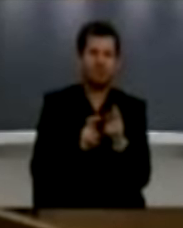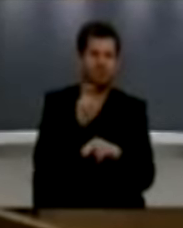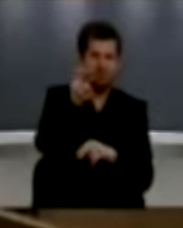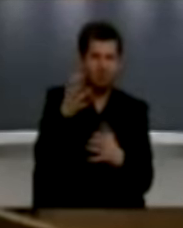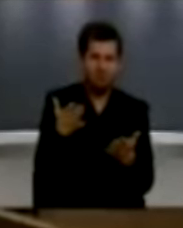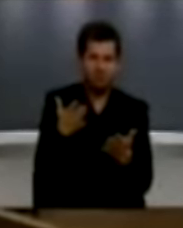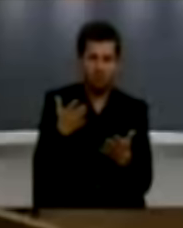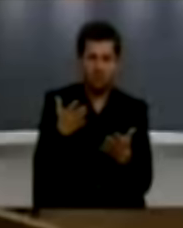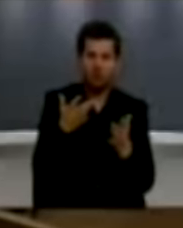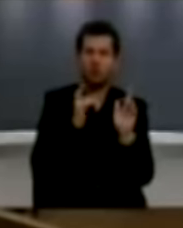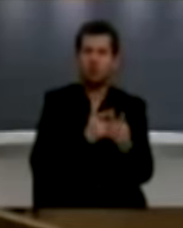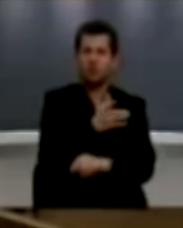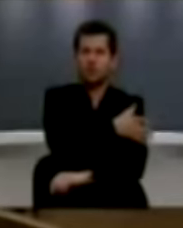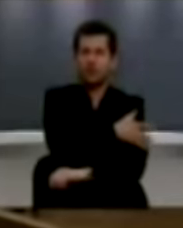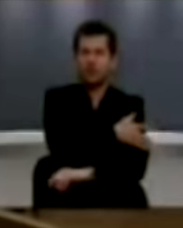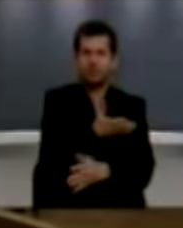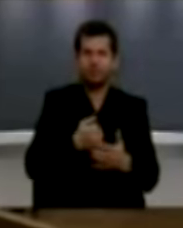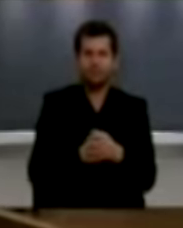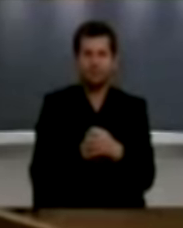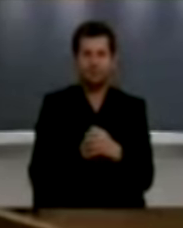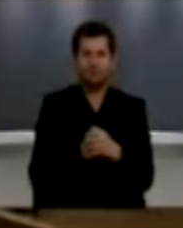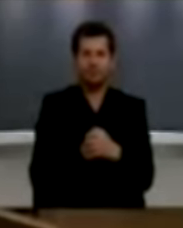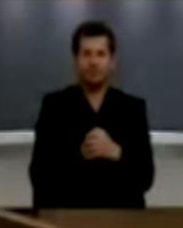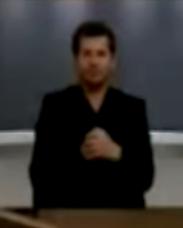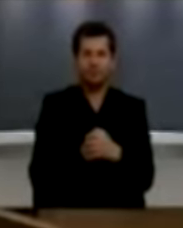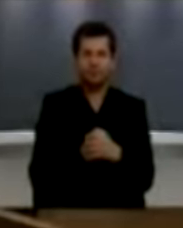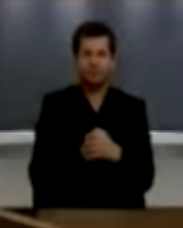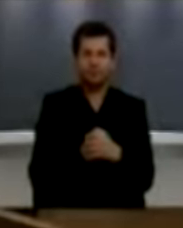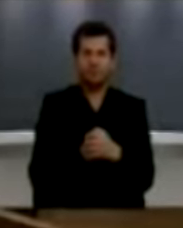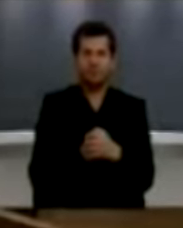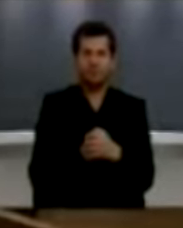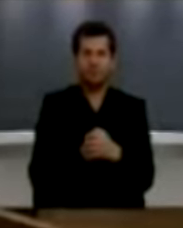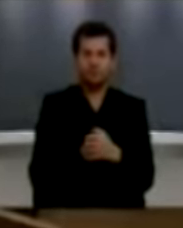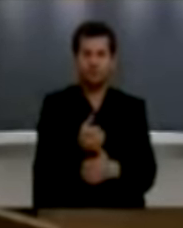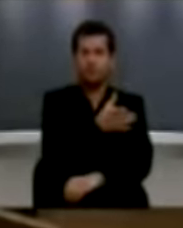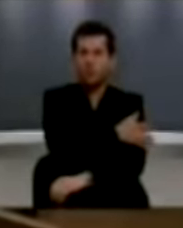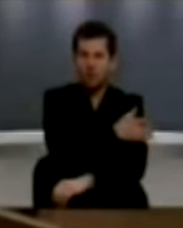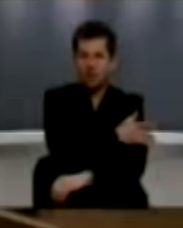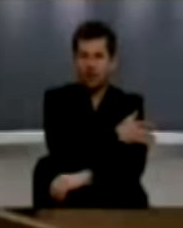ljuftë të ushtrisë qljurimtare të Kosovës. E partizimi i UQKs